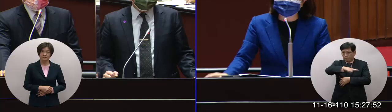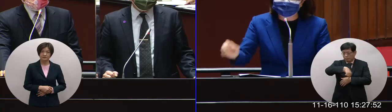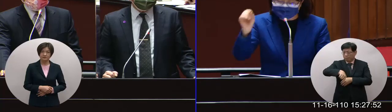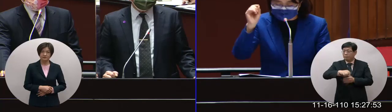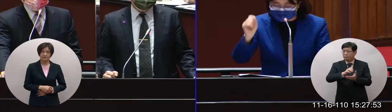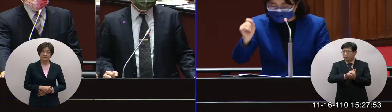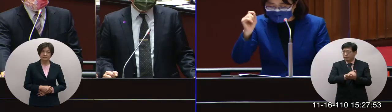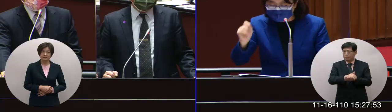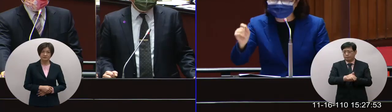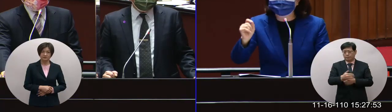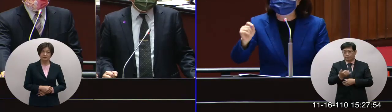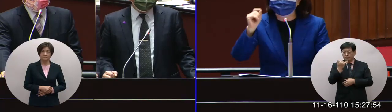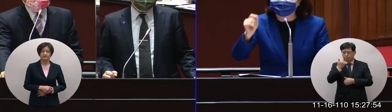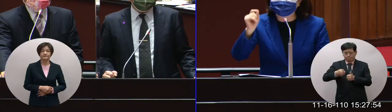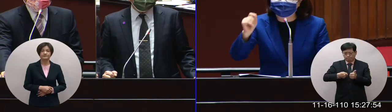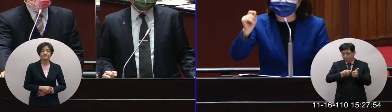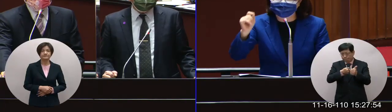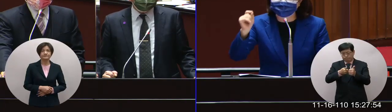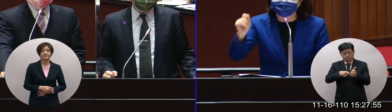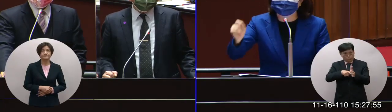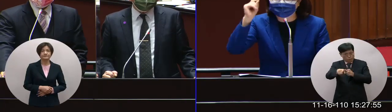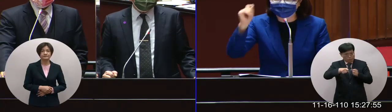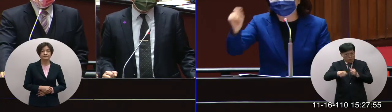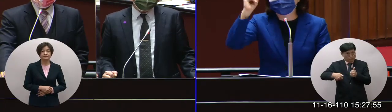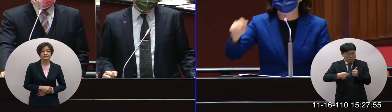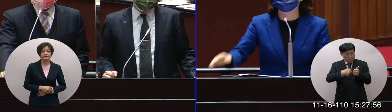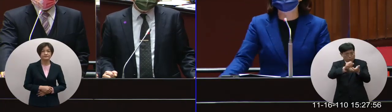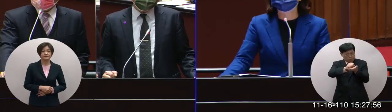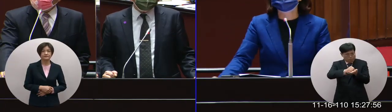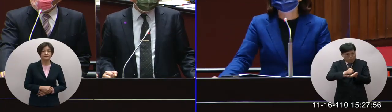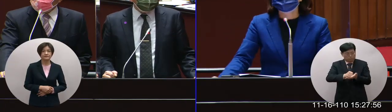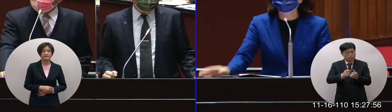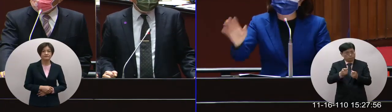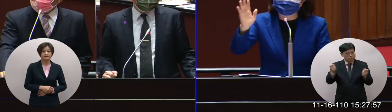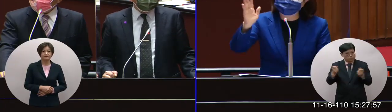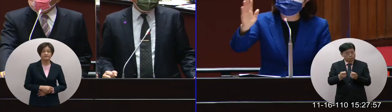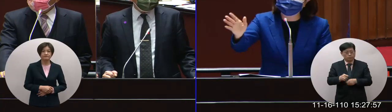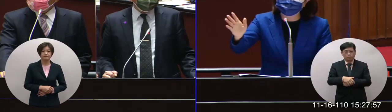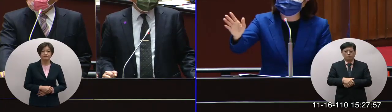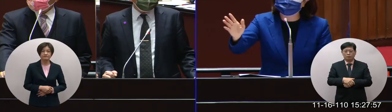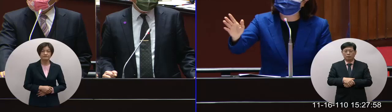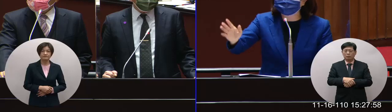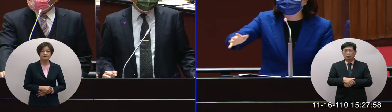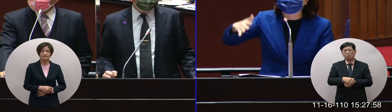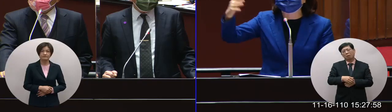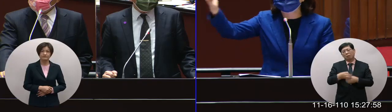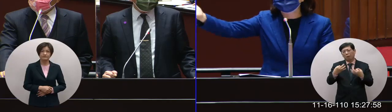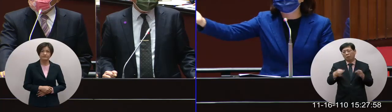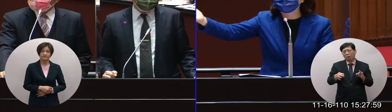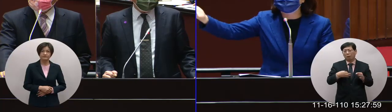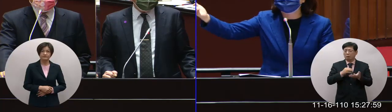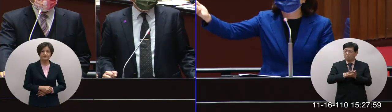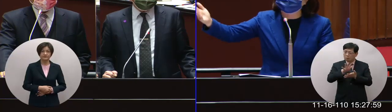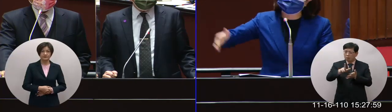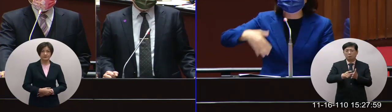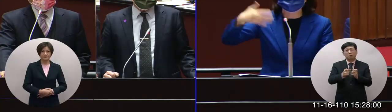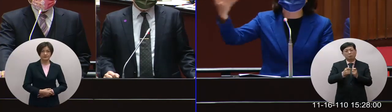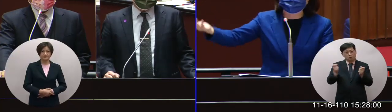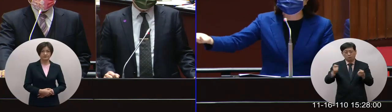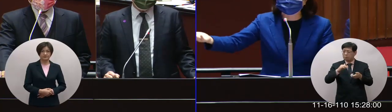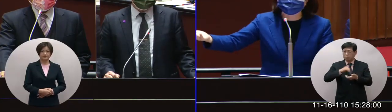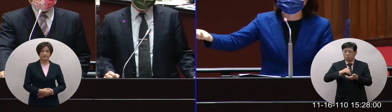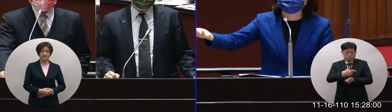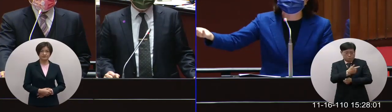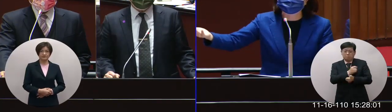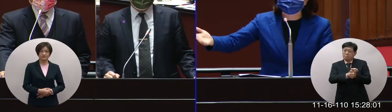我們來追蹤專案追蹤他多久因為你不能用說未來長期之後也不